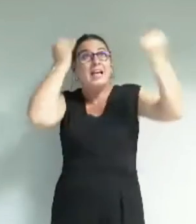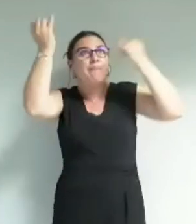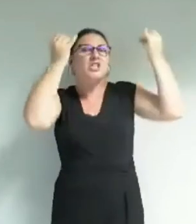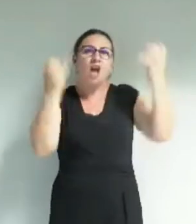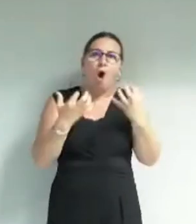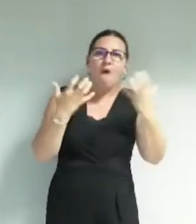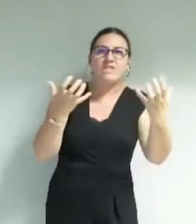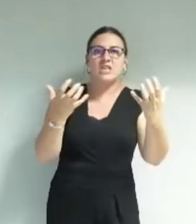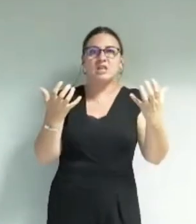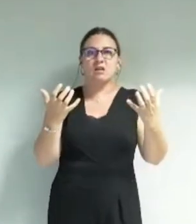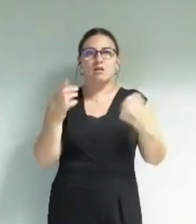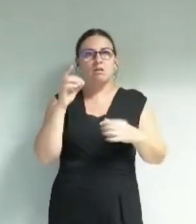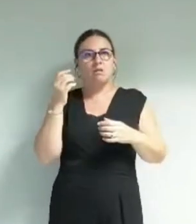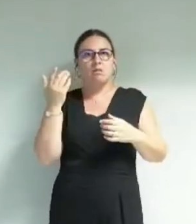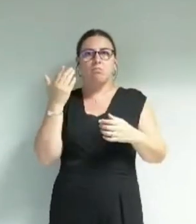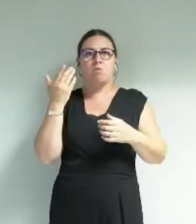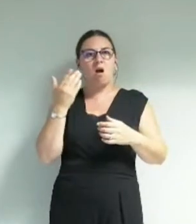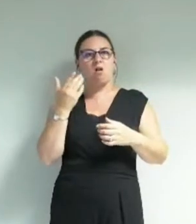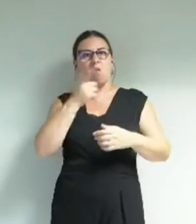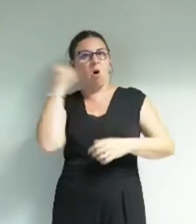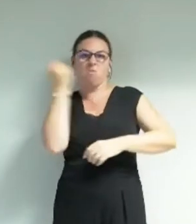cette domination paternaliste